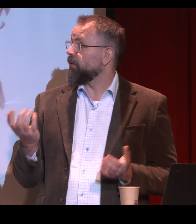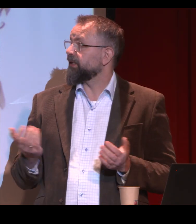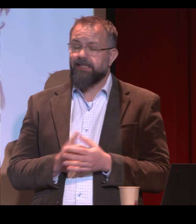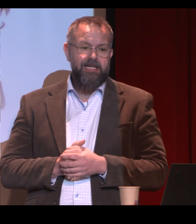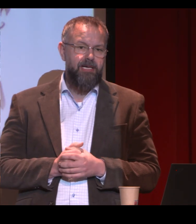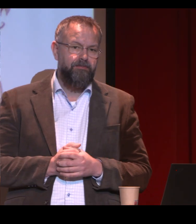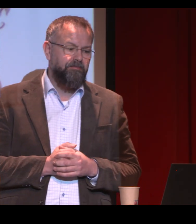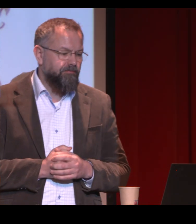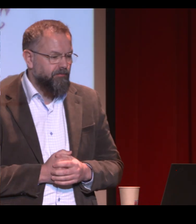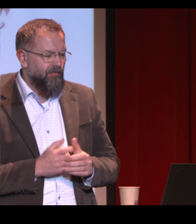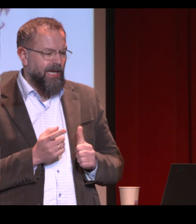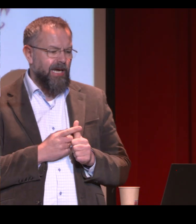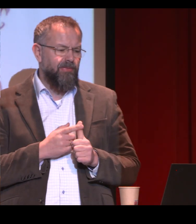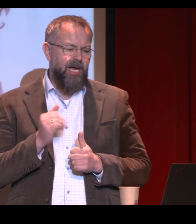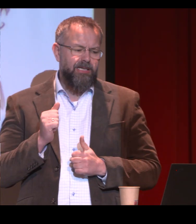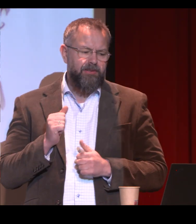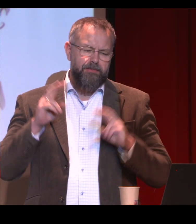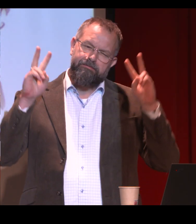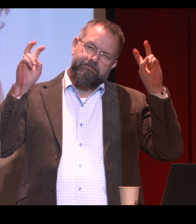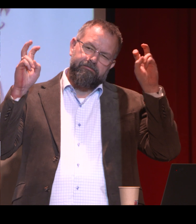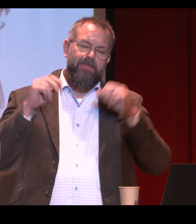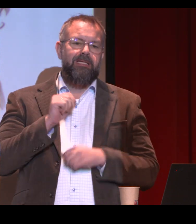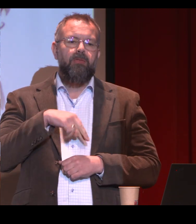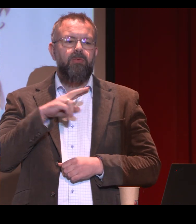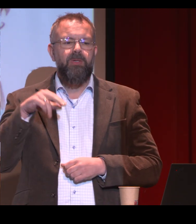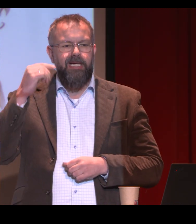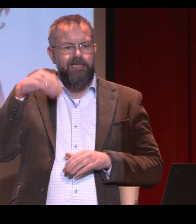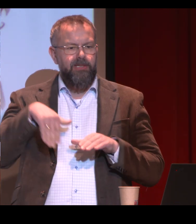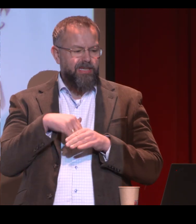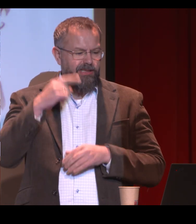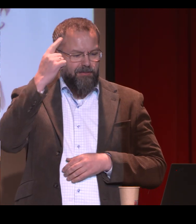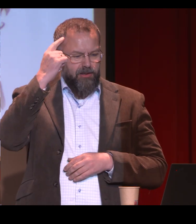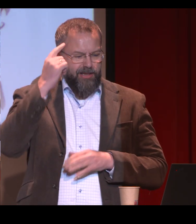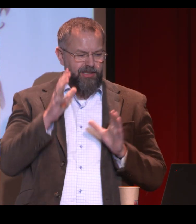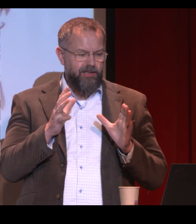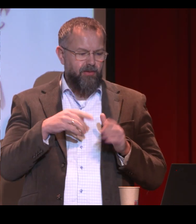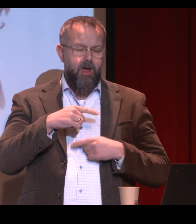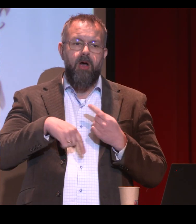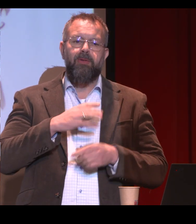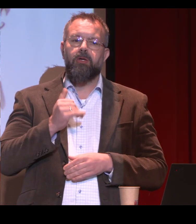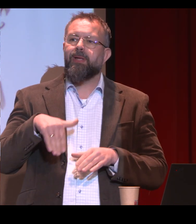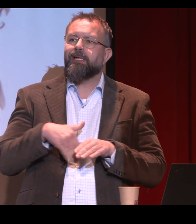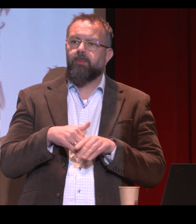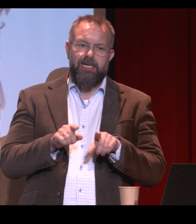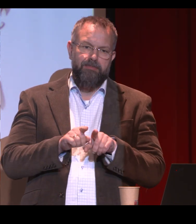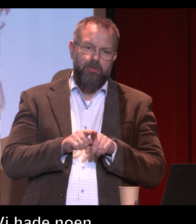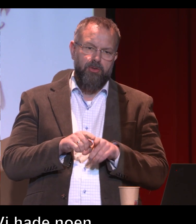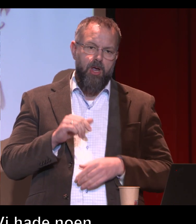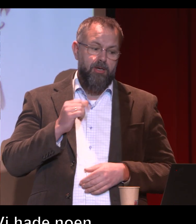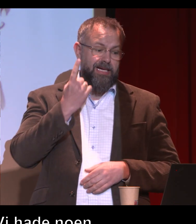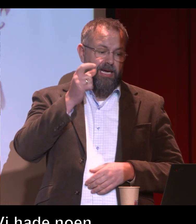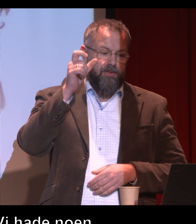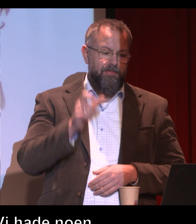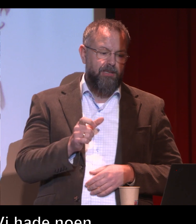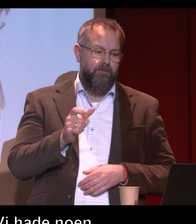Vi hadde absolutt noen utfordringer. Det ene er at den norske inkluderingsmentaliteten handler om å